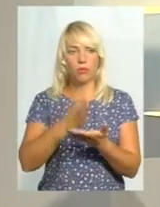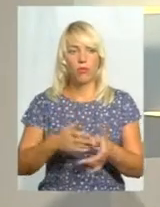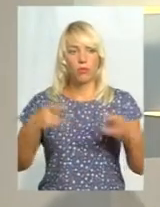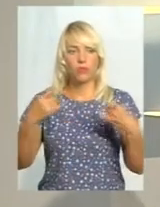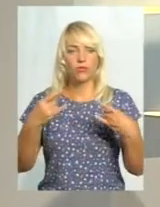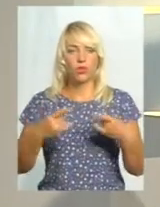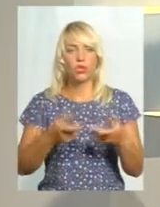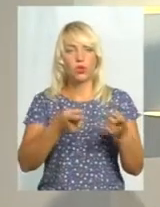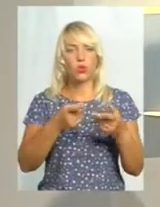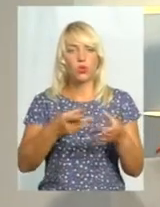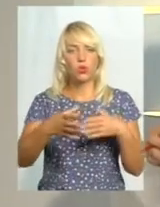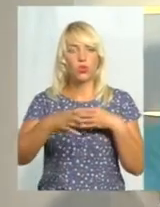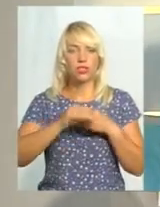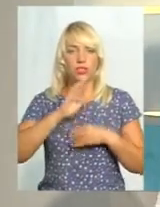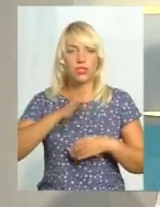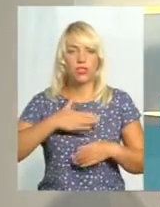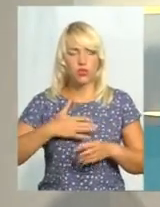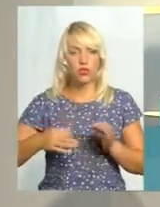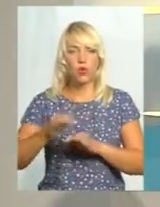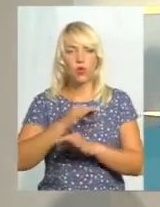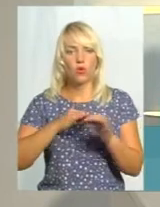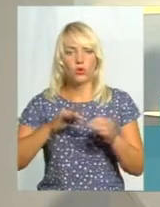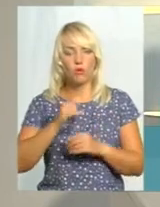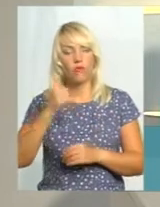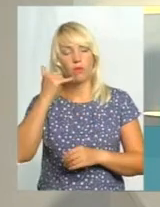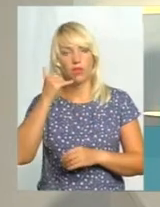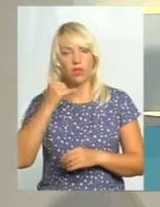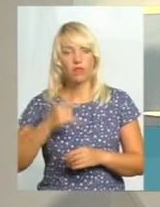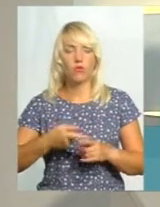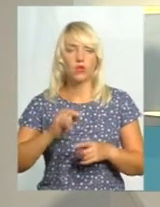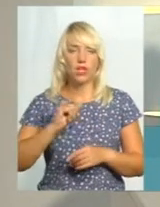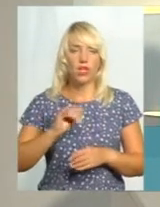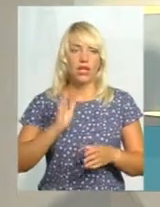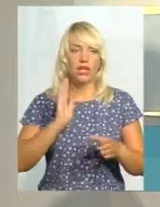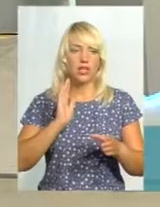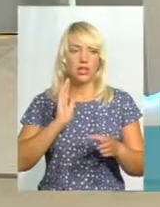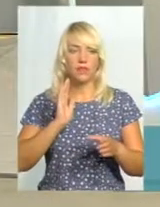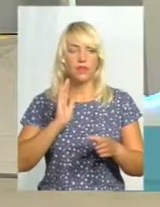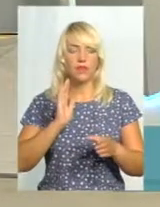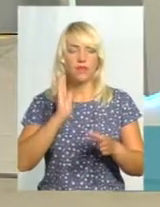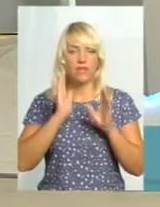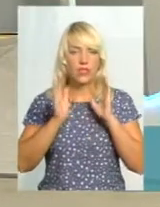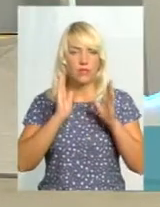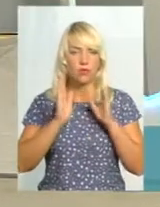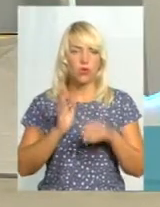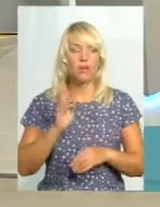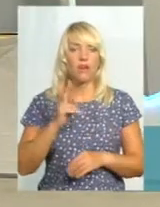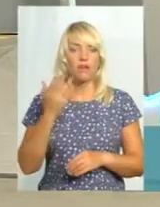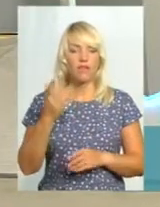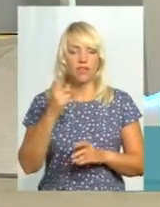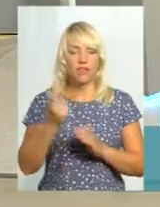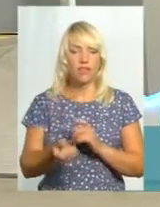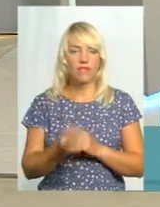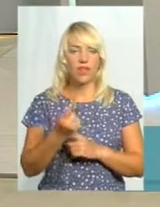тому долучайтеся до розмови телефонами та у соцмережі Фейсбук. Пані Оксано, а як ви виявляєте тих, хто